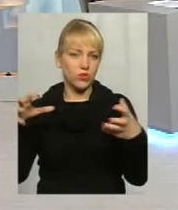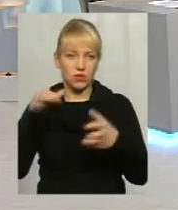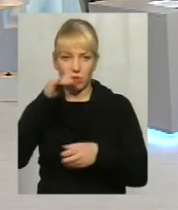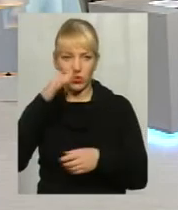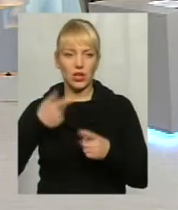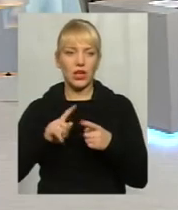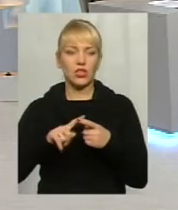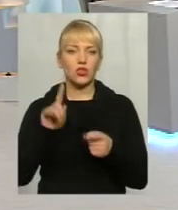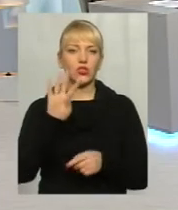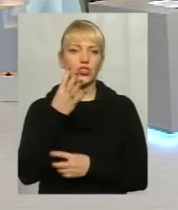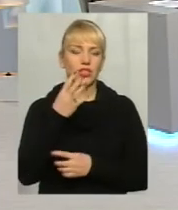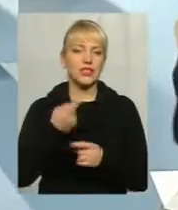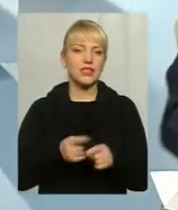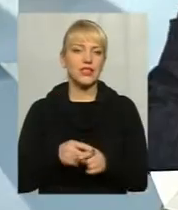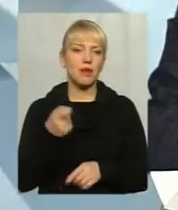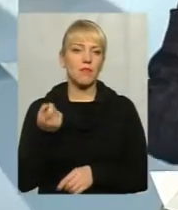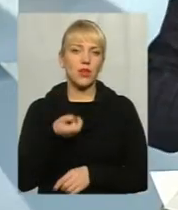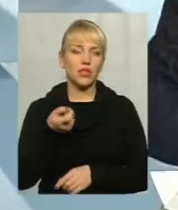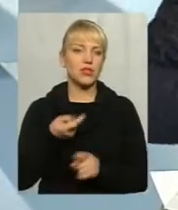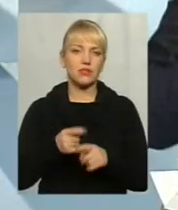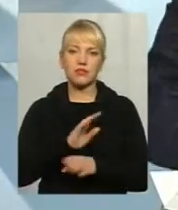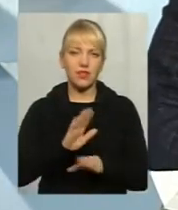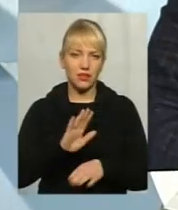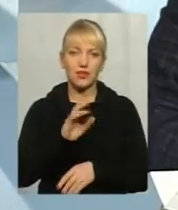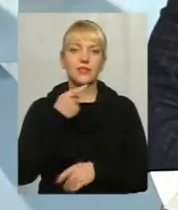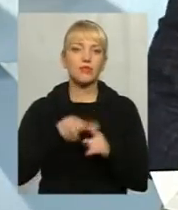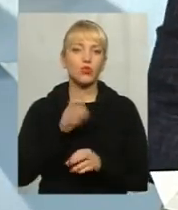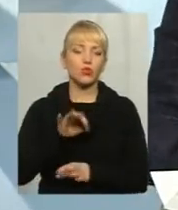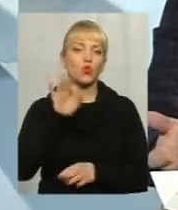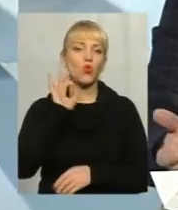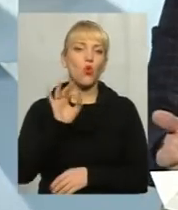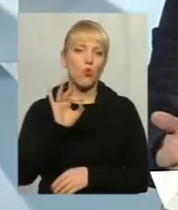4 ТРФ не то, що за малий, він нульовий. Чому я пішов на конкурс?